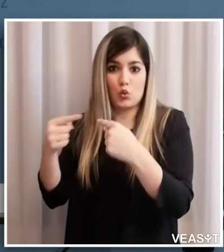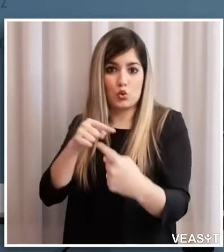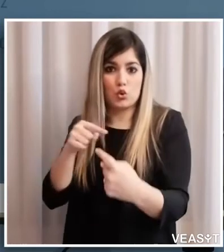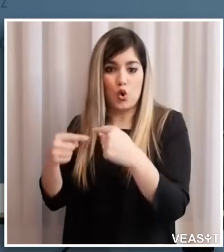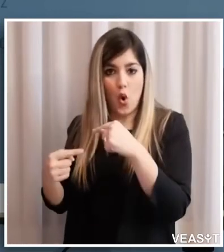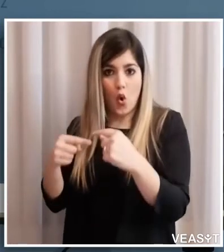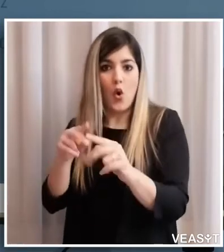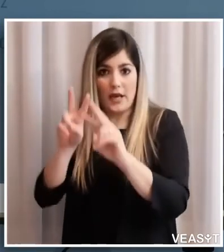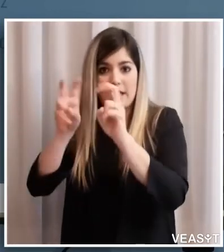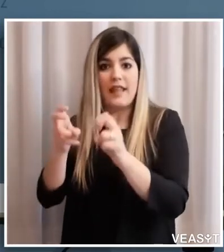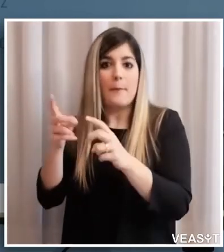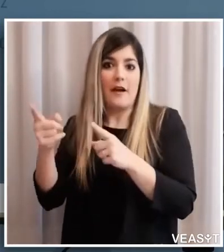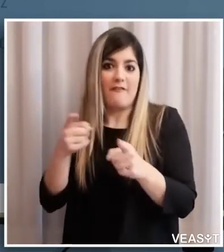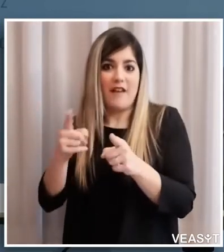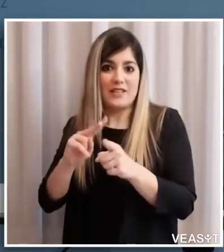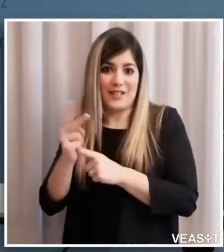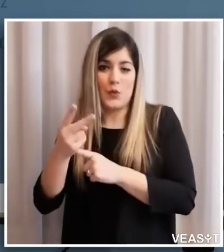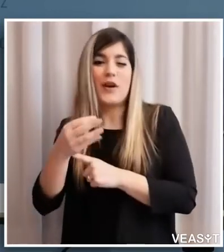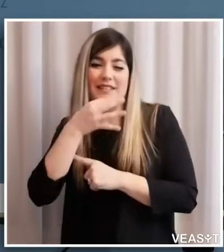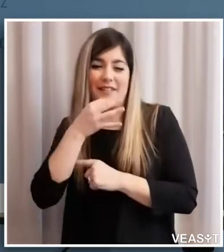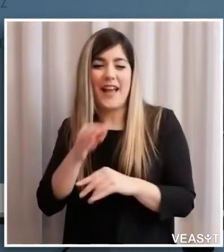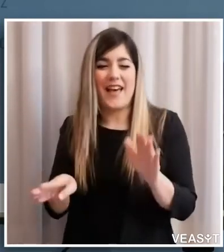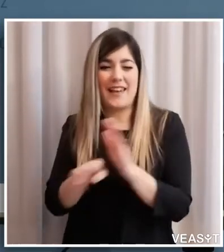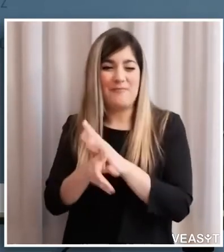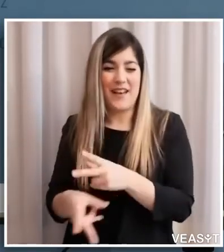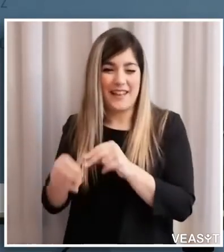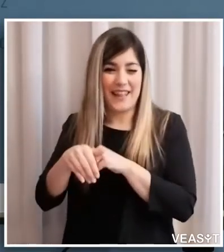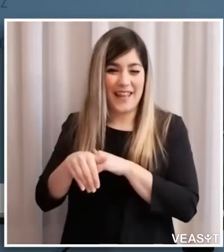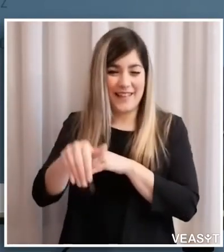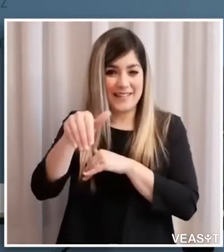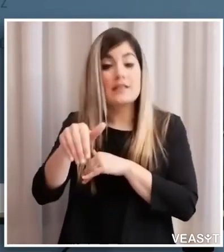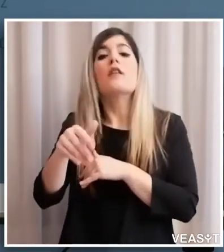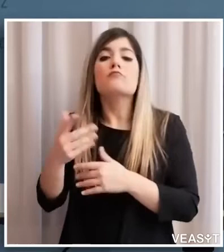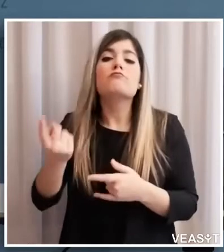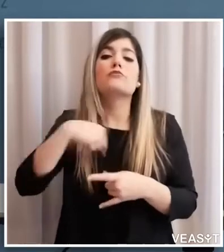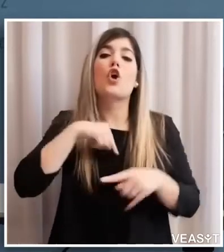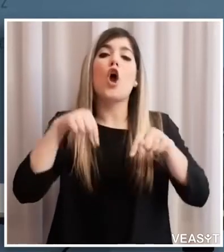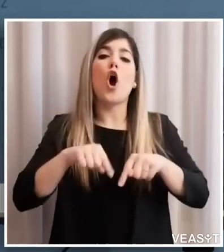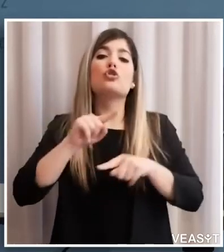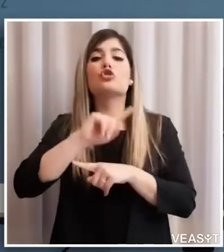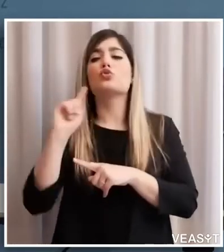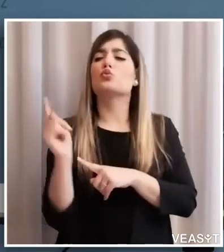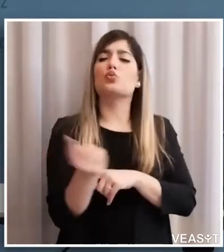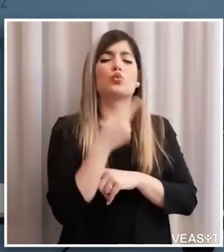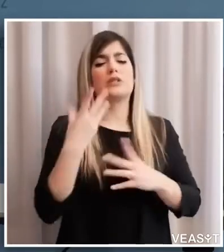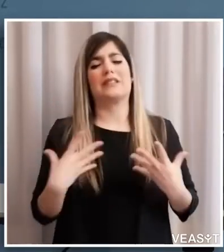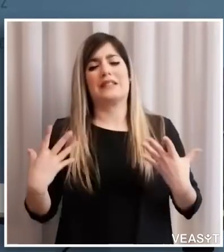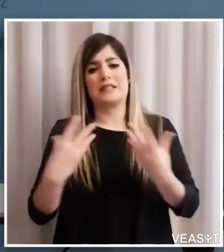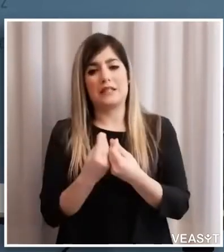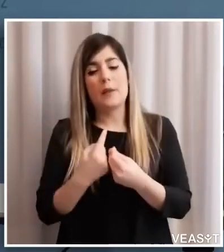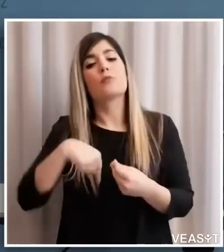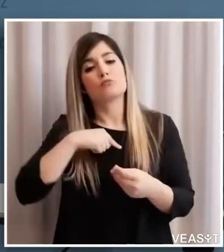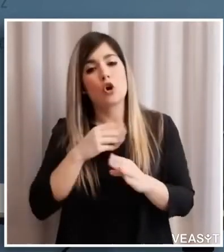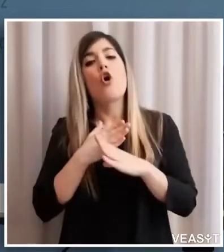fase 2 la ripartenza e noi oggi tutti assieme abbiamo condiviso un punto e questo per me io lo